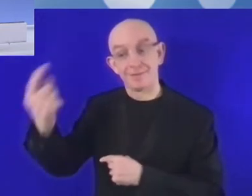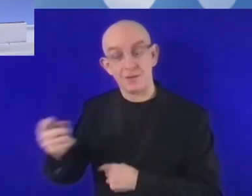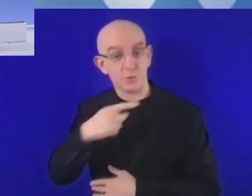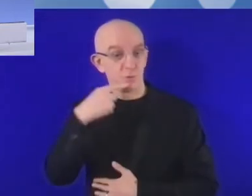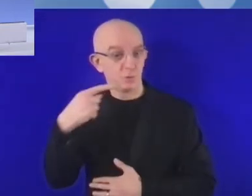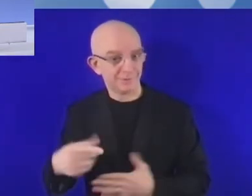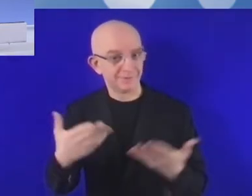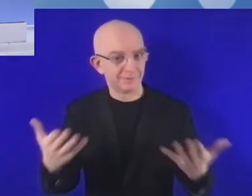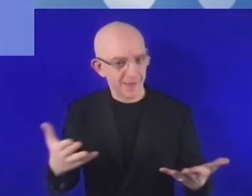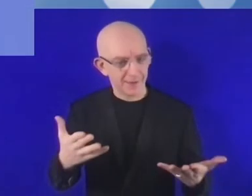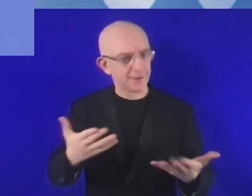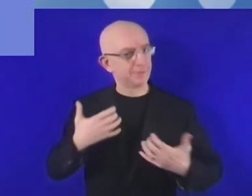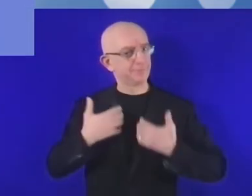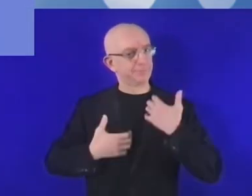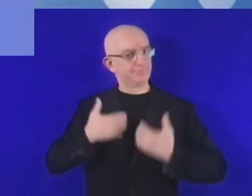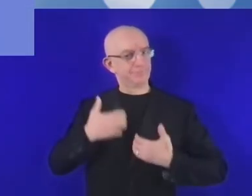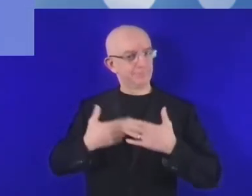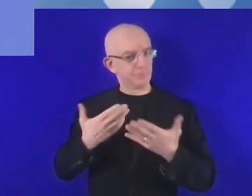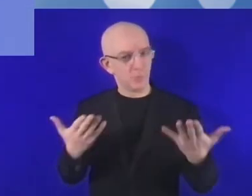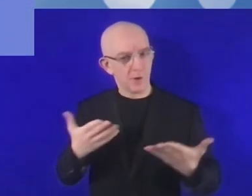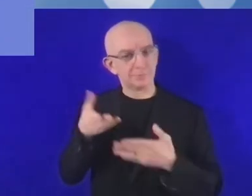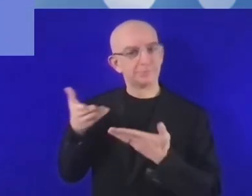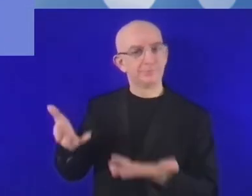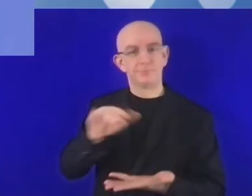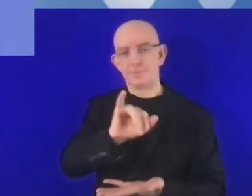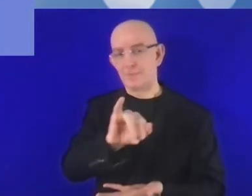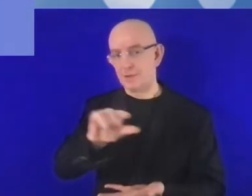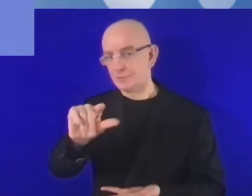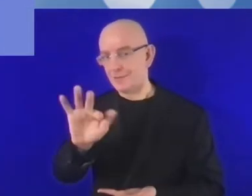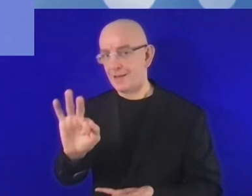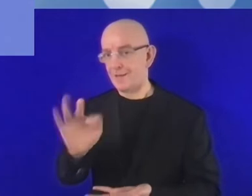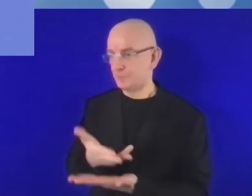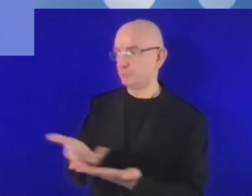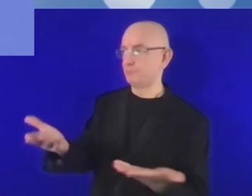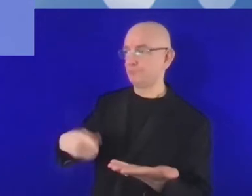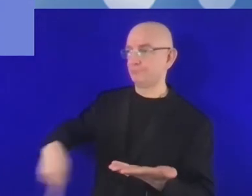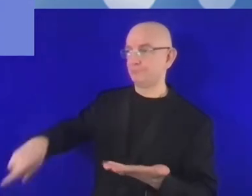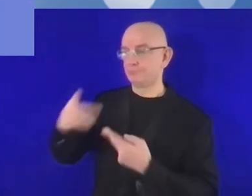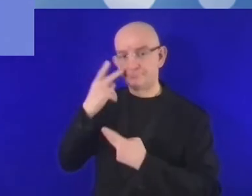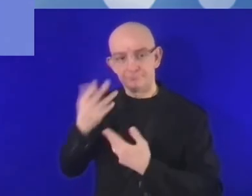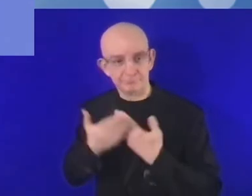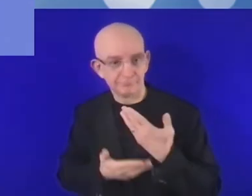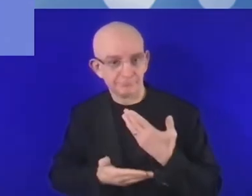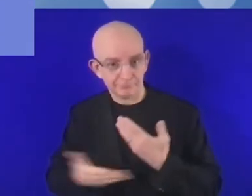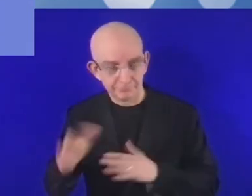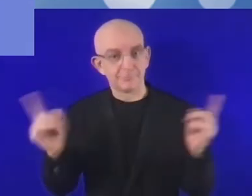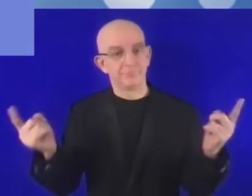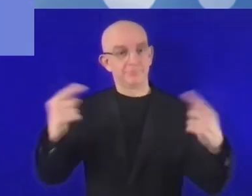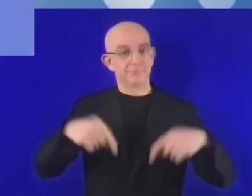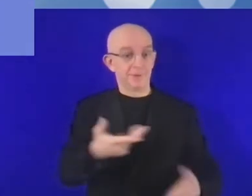roku udamy się do Rosji. Kontynuujmy naszą debatę, szanowni państwo, i przyjrzyjmy się teraz wymiarowi